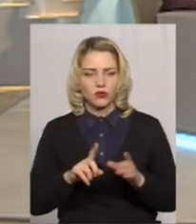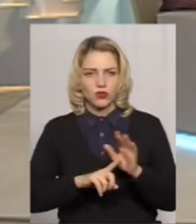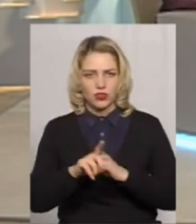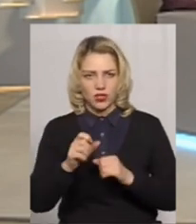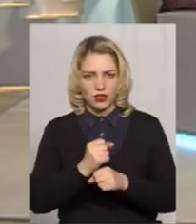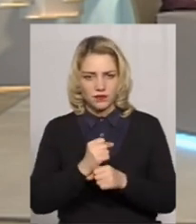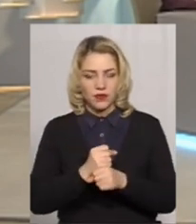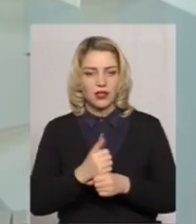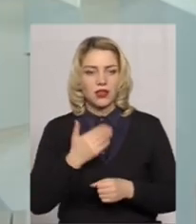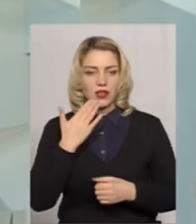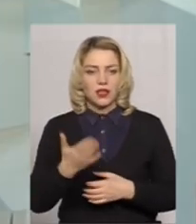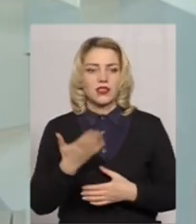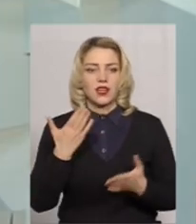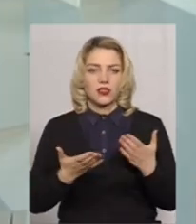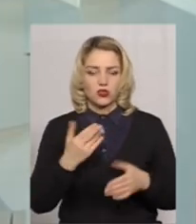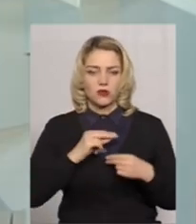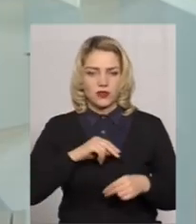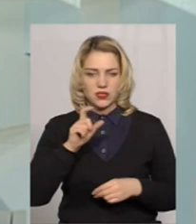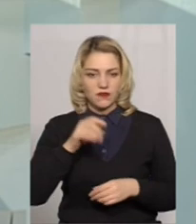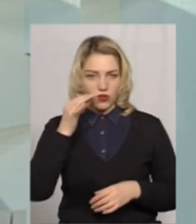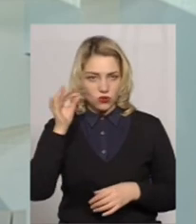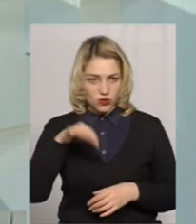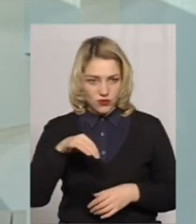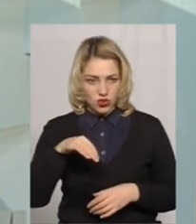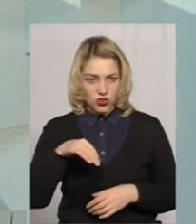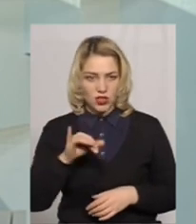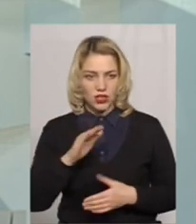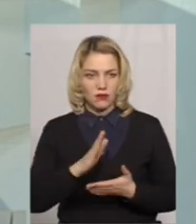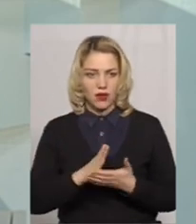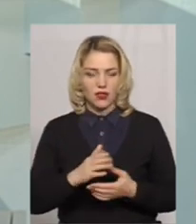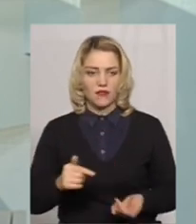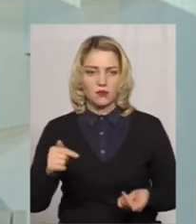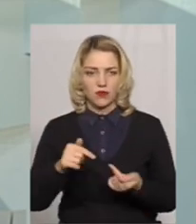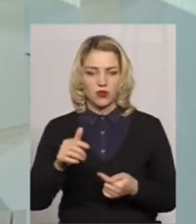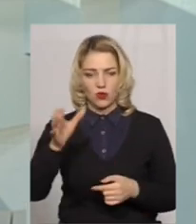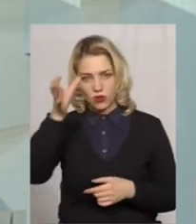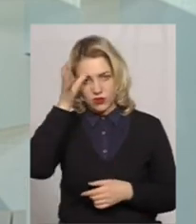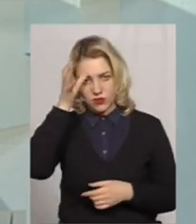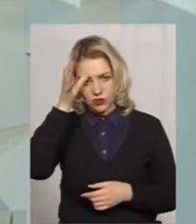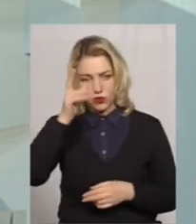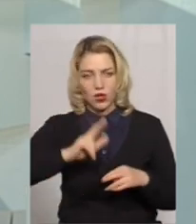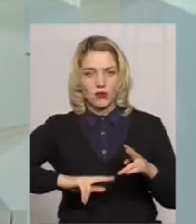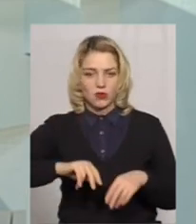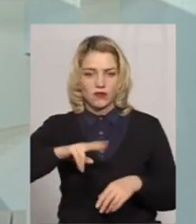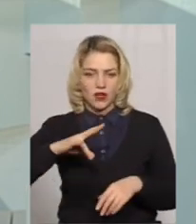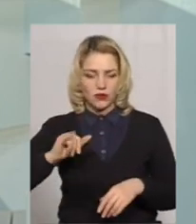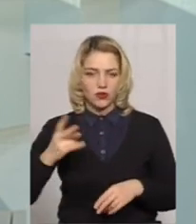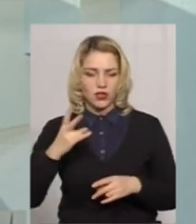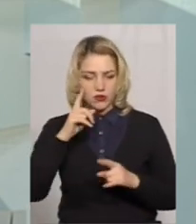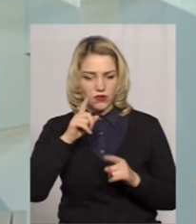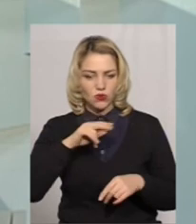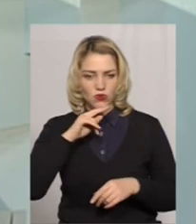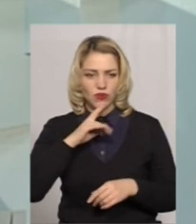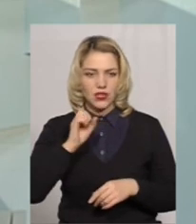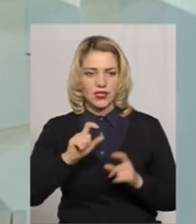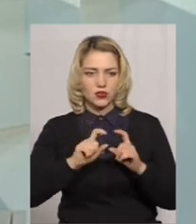Ну, якщо працівник досвідчений, скажімо так, і має відповідну освіту будівельну, ну, звичайно, звертається увага